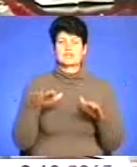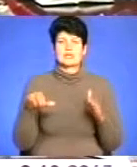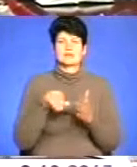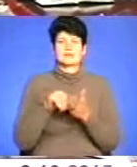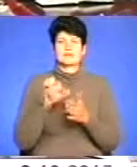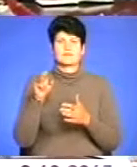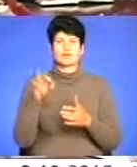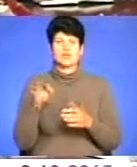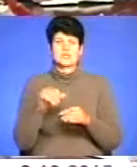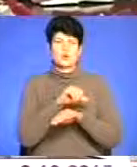за кордоном.